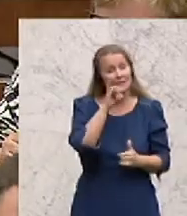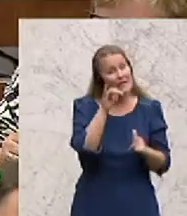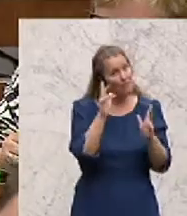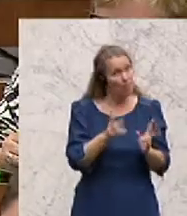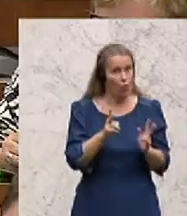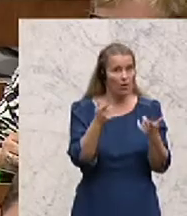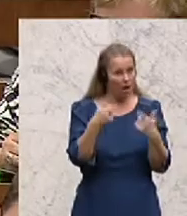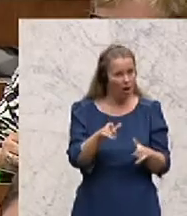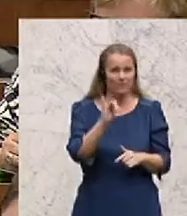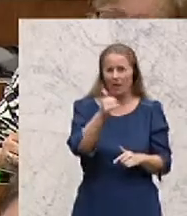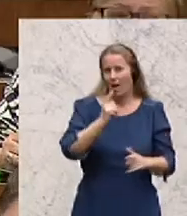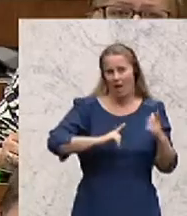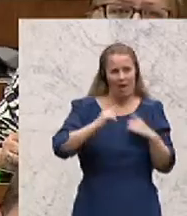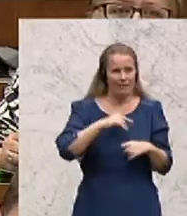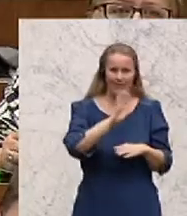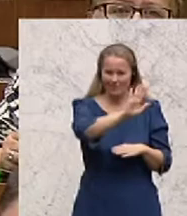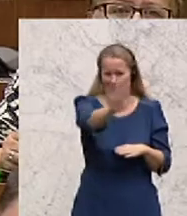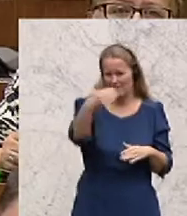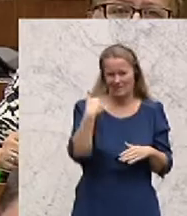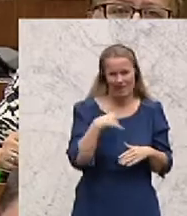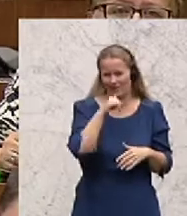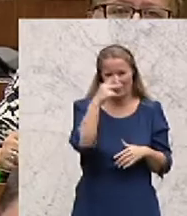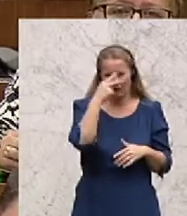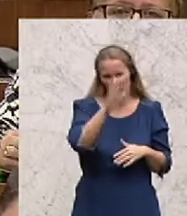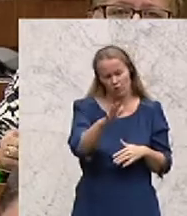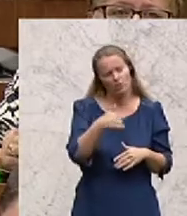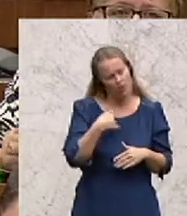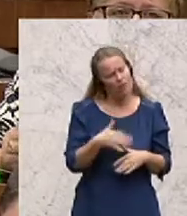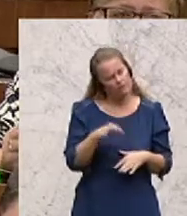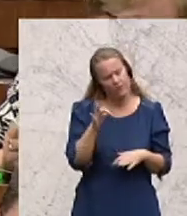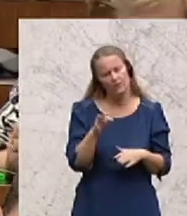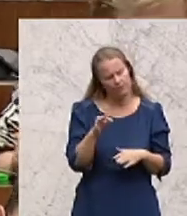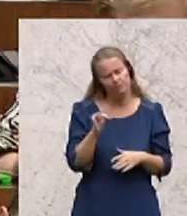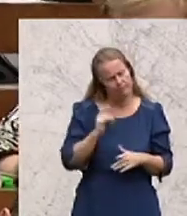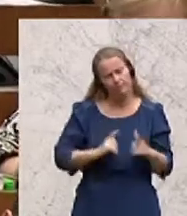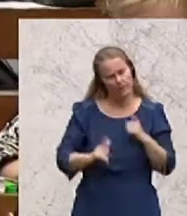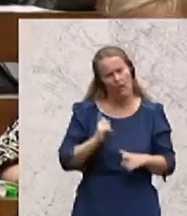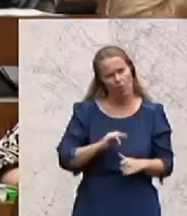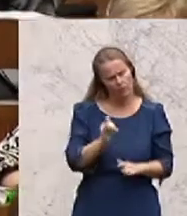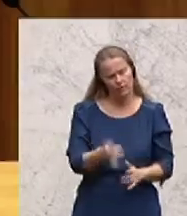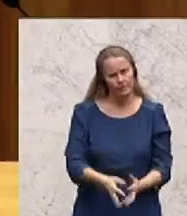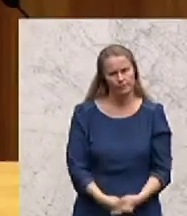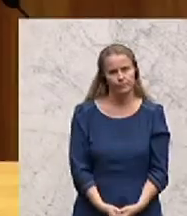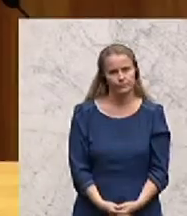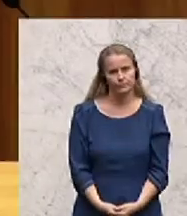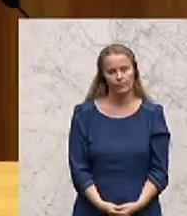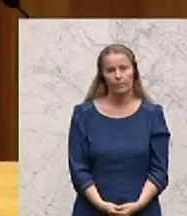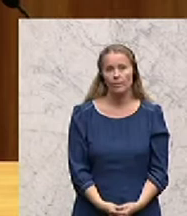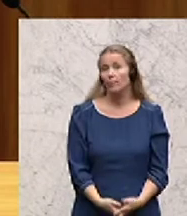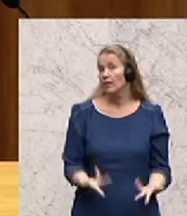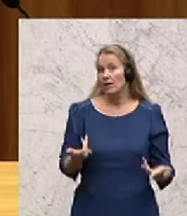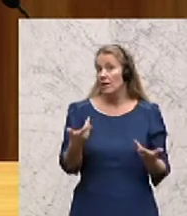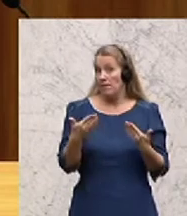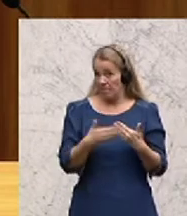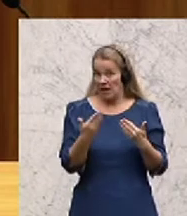erlaubt und möglich. Ja, es gibt leider kein Verständnis von Ihrer Seite, und das finde ich sehr, sehr bedauerlich. Ich möchte ein